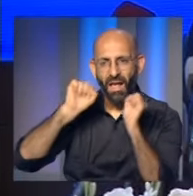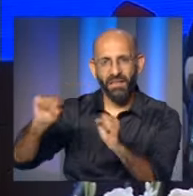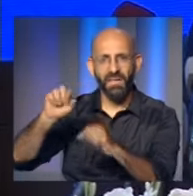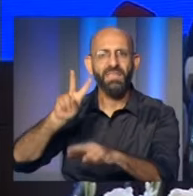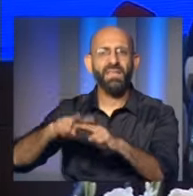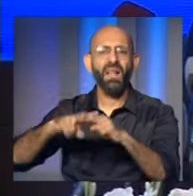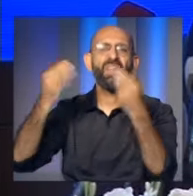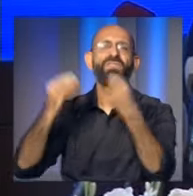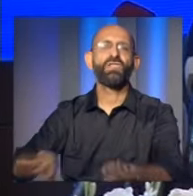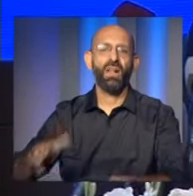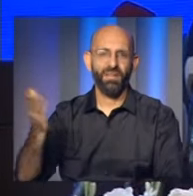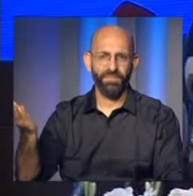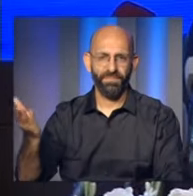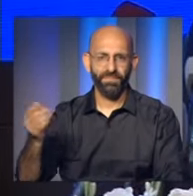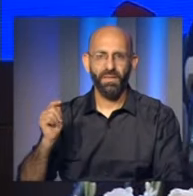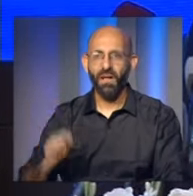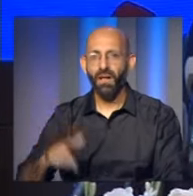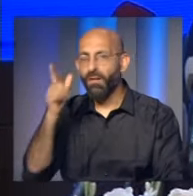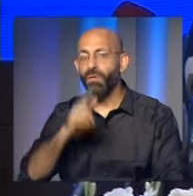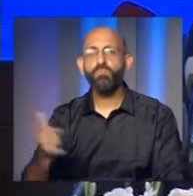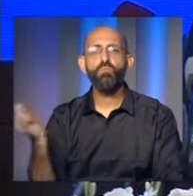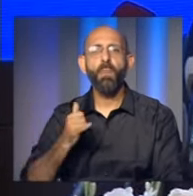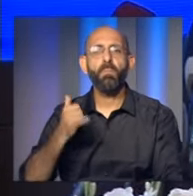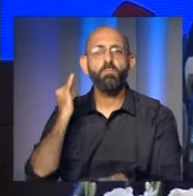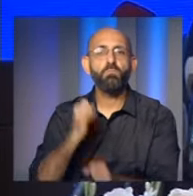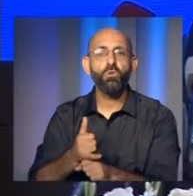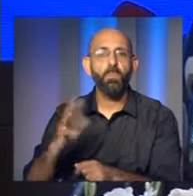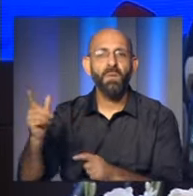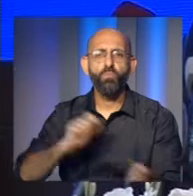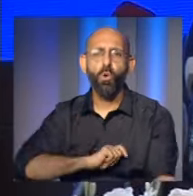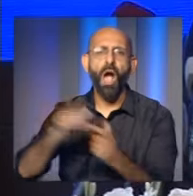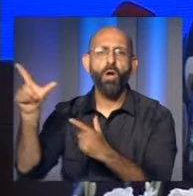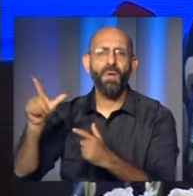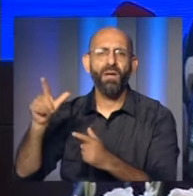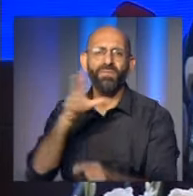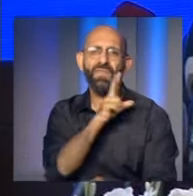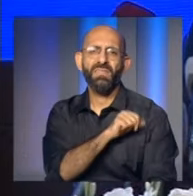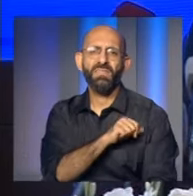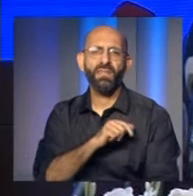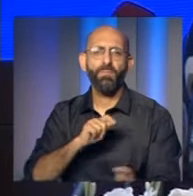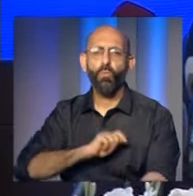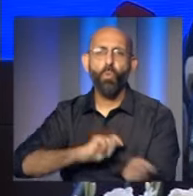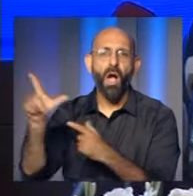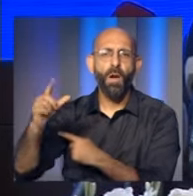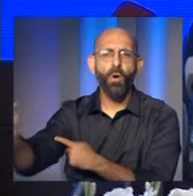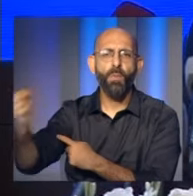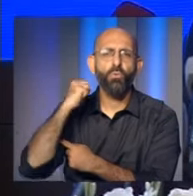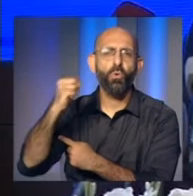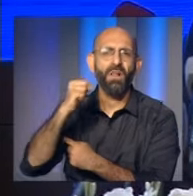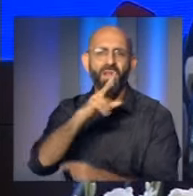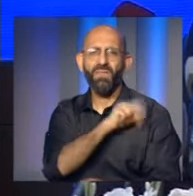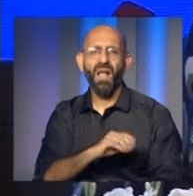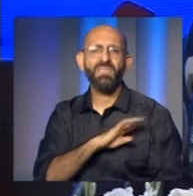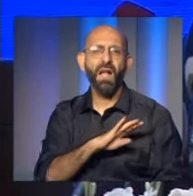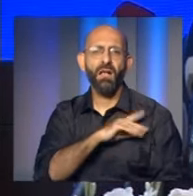المتحدة للتعويض عن الخصائر التي مني بها هذا الكيان في الميدان وكذلك فشل داعمه